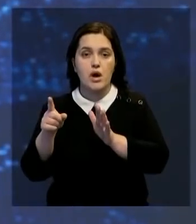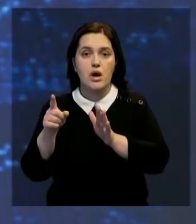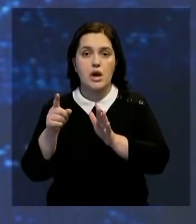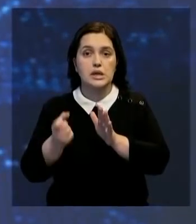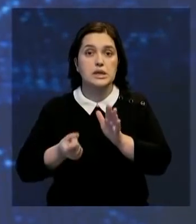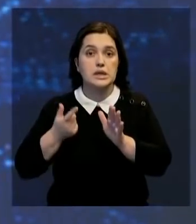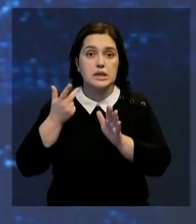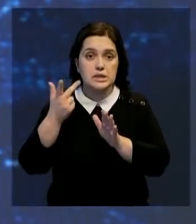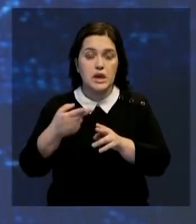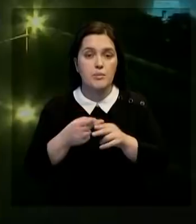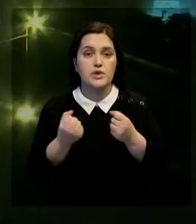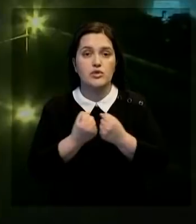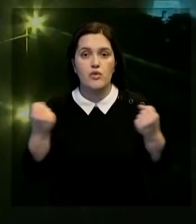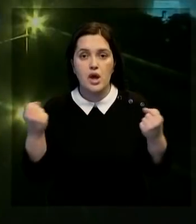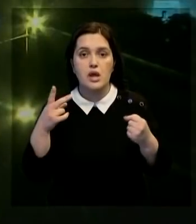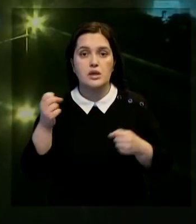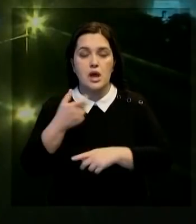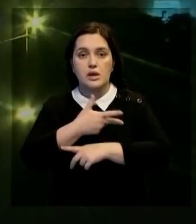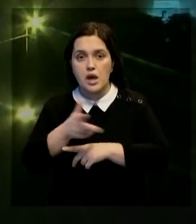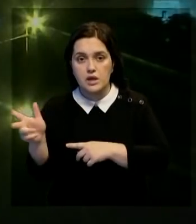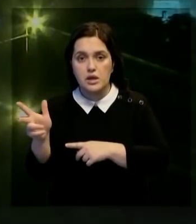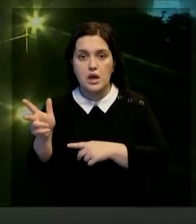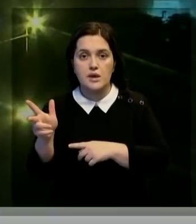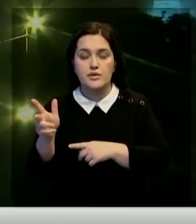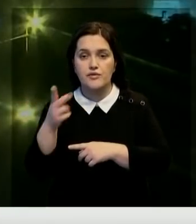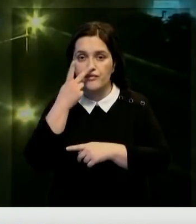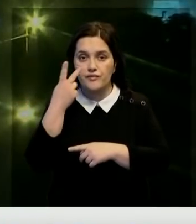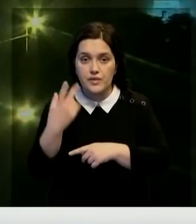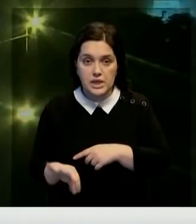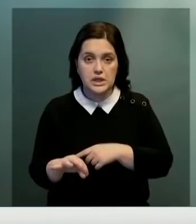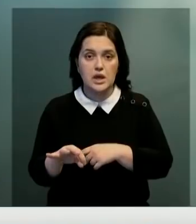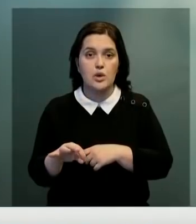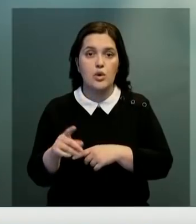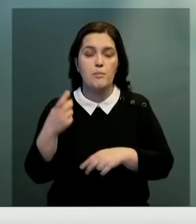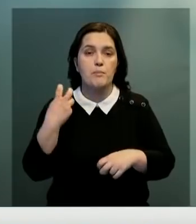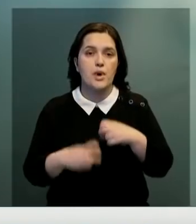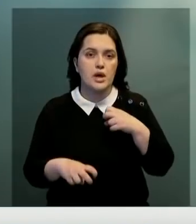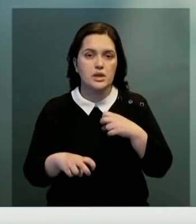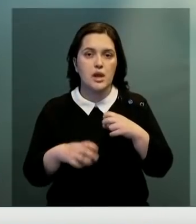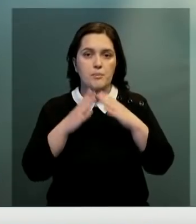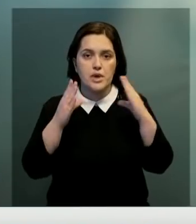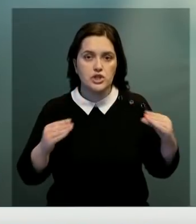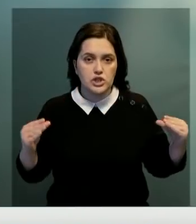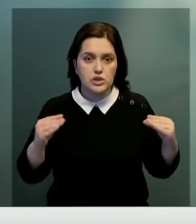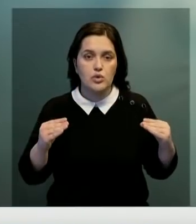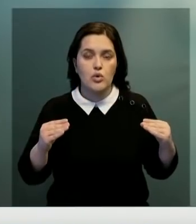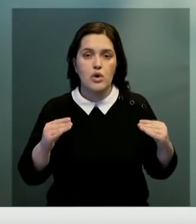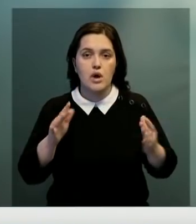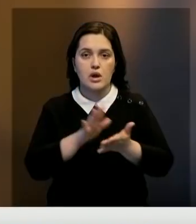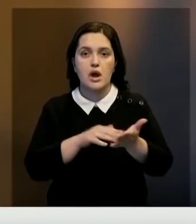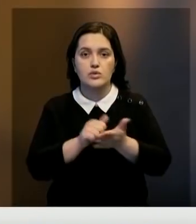несколько дронов со взрывчаткой. На кадрах с места событий видно, что ударом повредило машину во дворе,